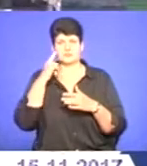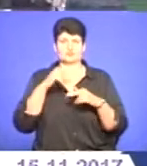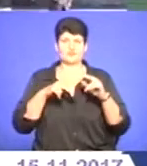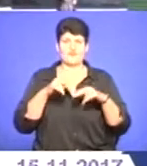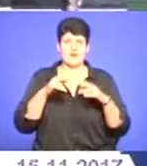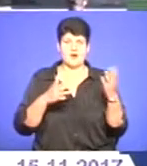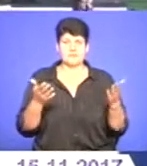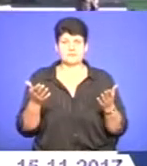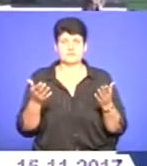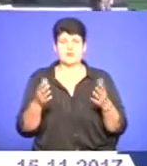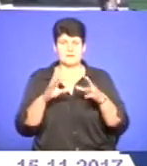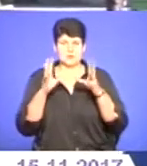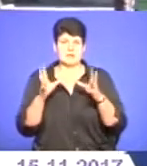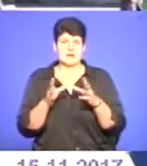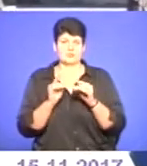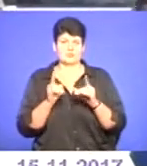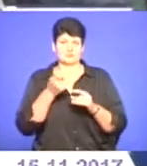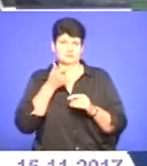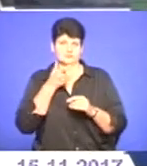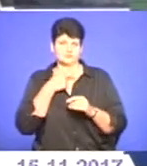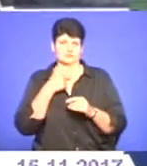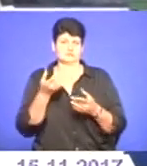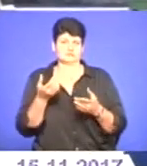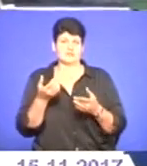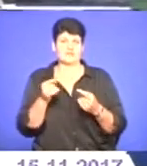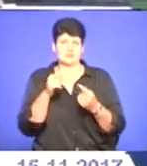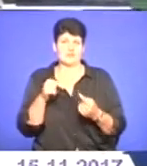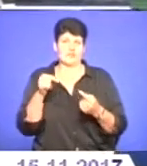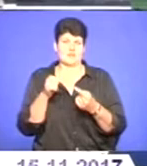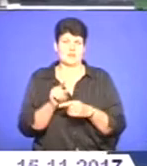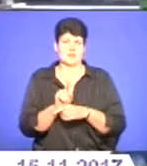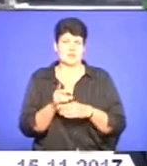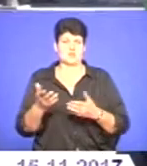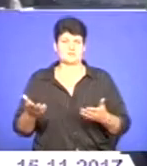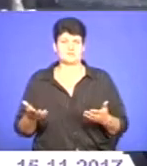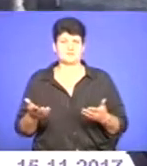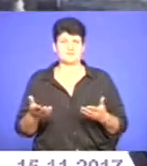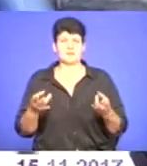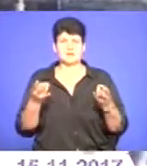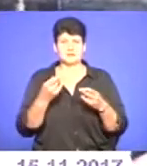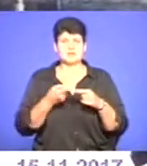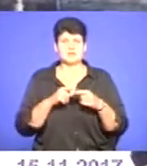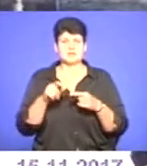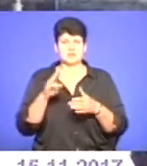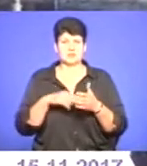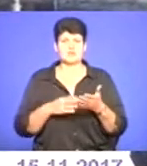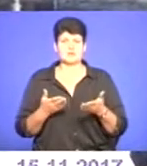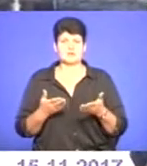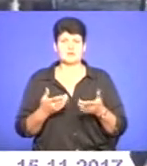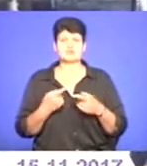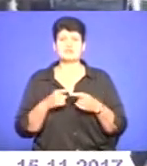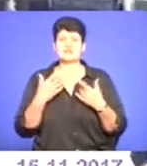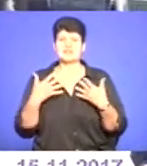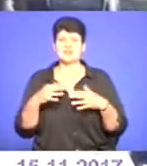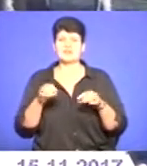По-любому загальний вигляд повинен бути естетичний і відповідати якимось стандартам. Чи варто таких людей штрафувати? Це вже